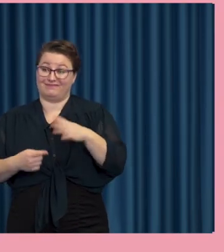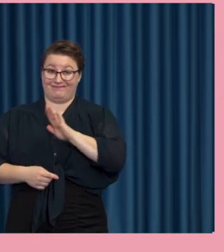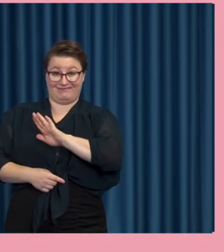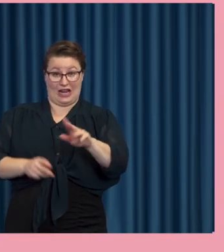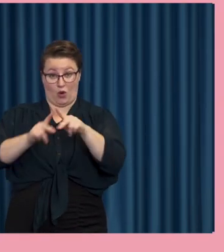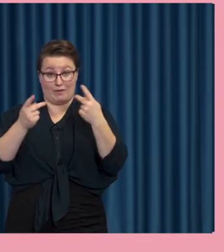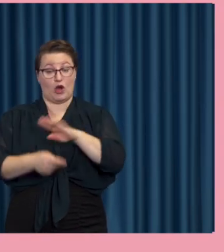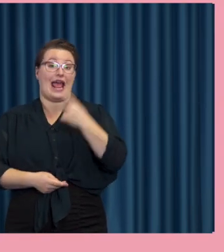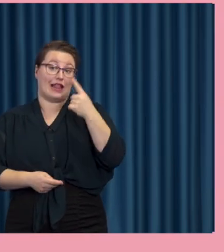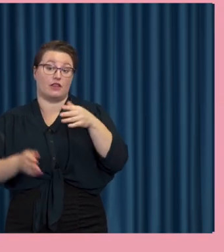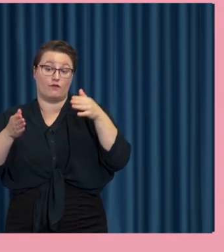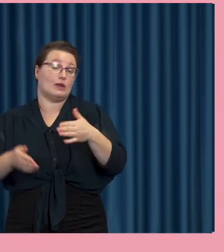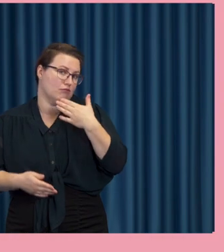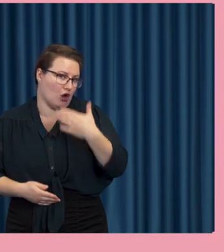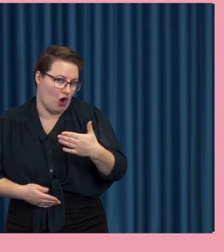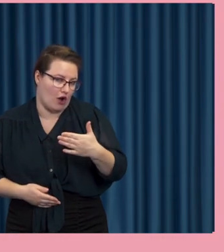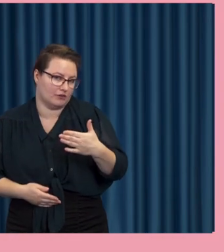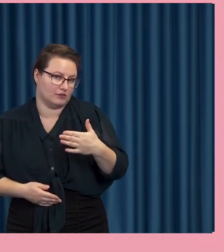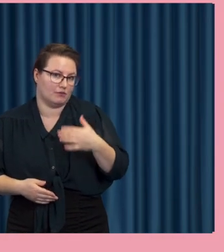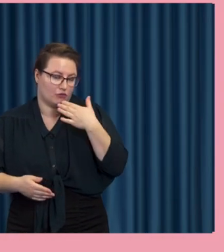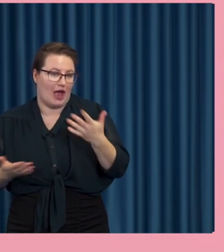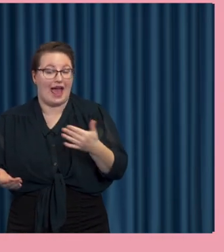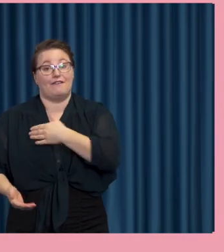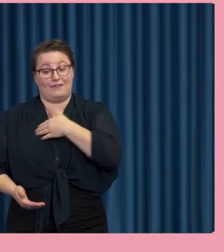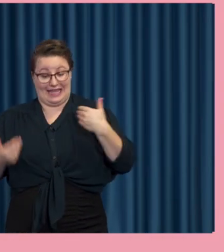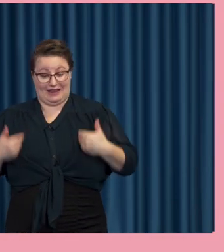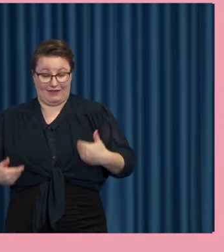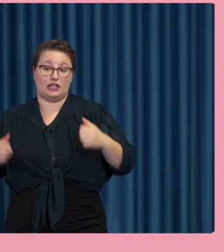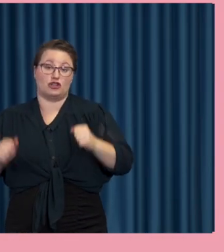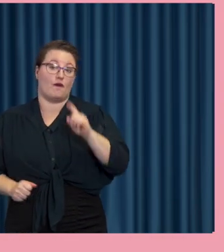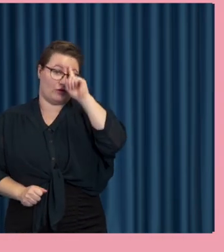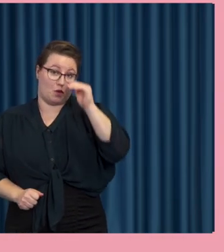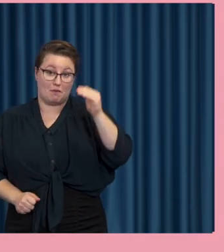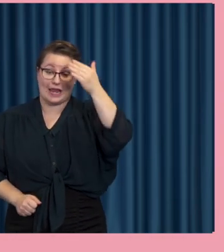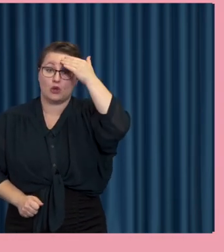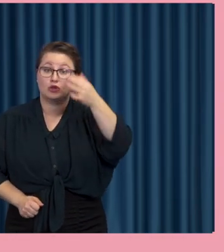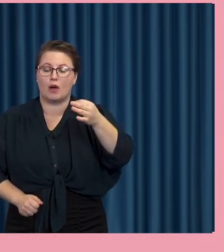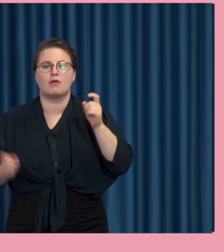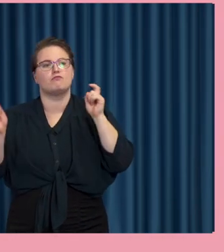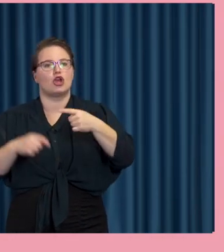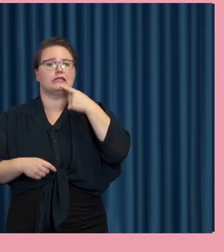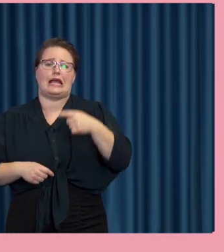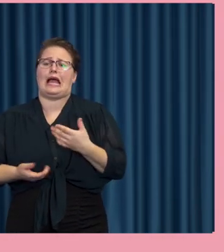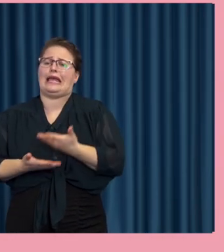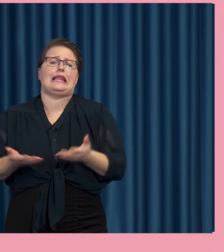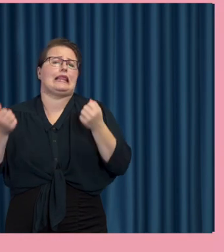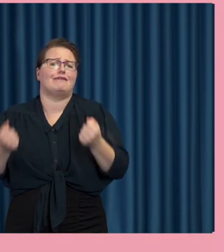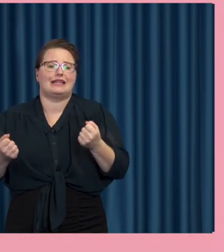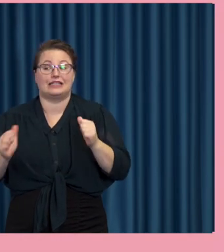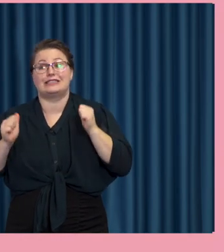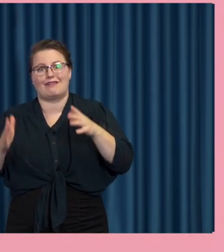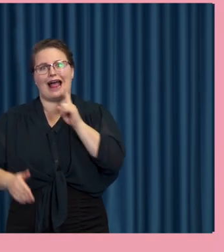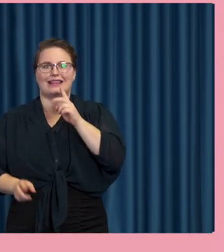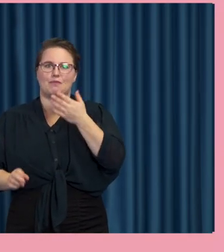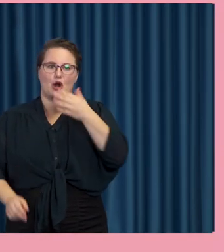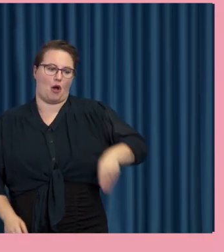ju ett fokus som förvisso alltid är bra. Det vill säga att vi som individ ska förstå mer, kunskap liksom. Det kan man aldrig snacka bort. Nej. Det